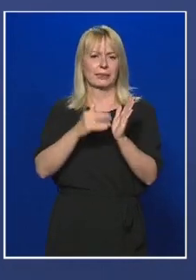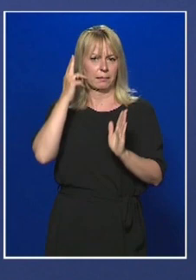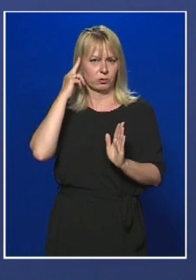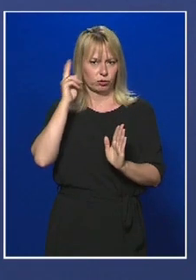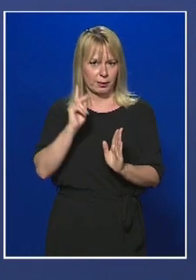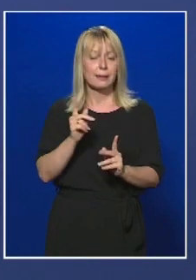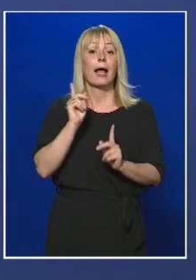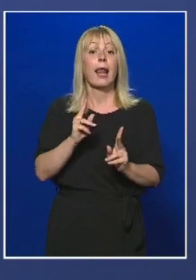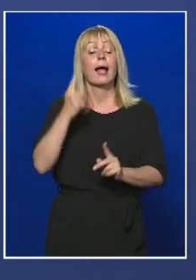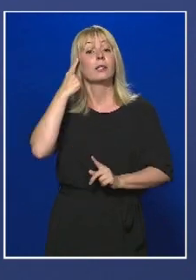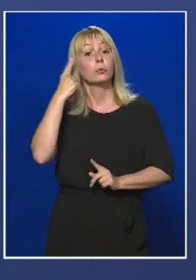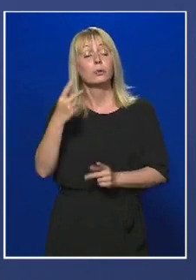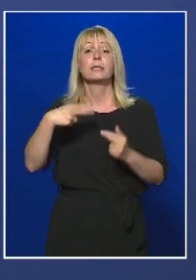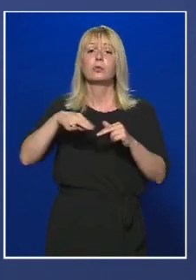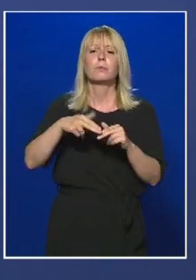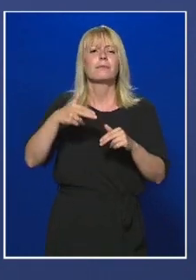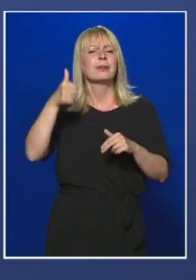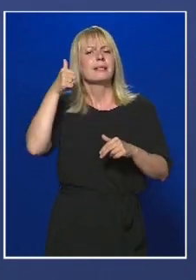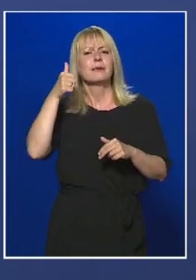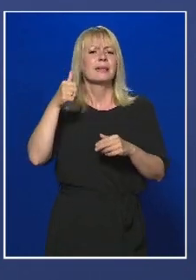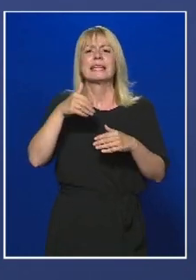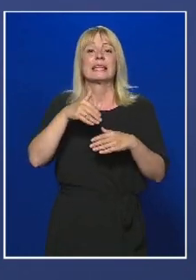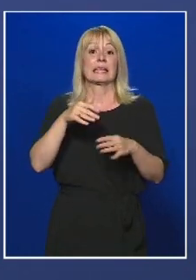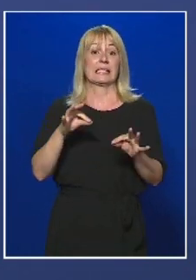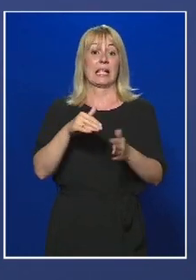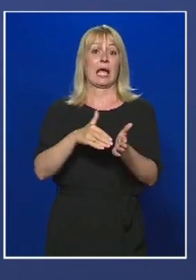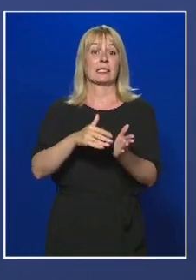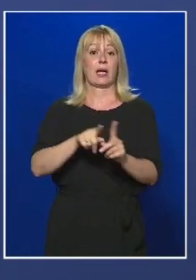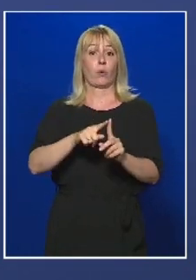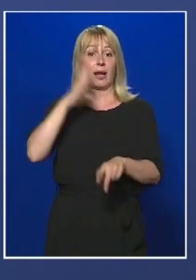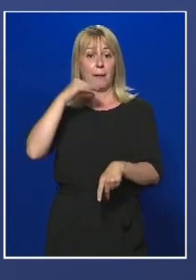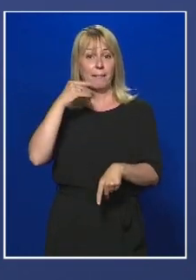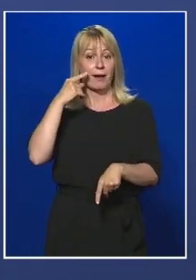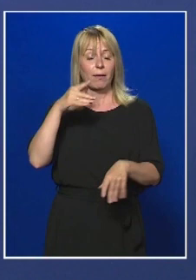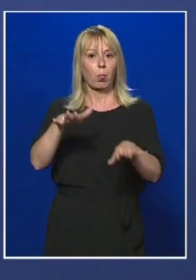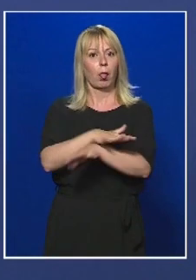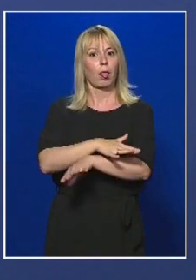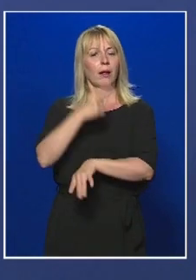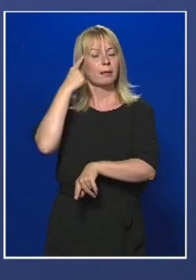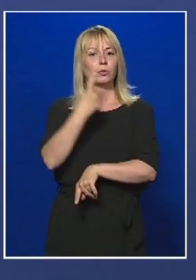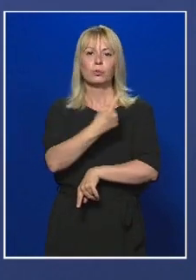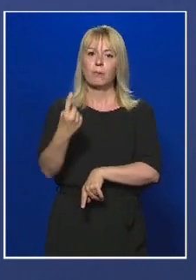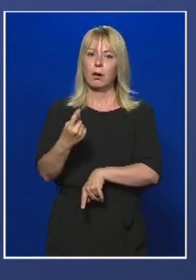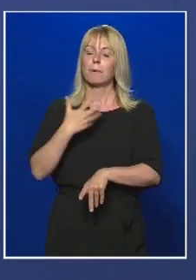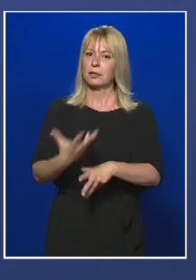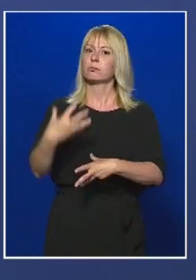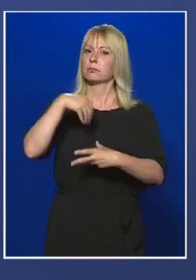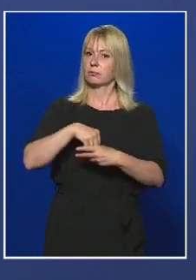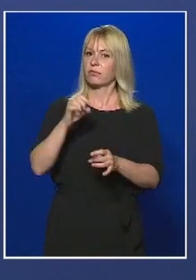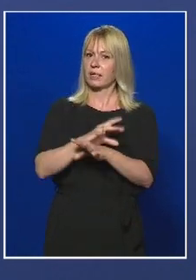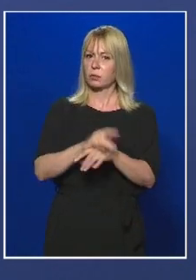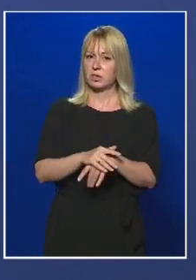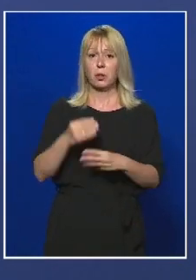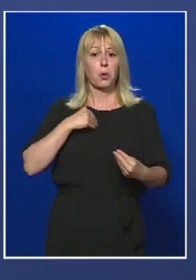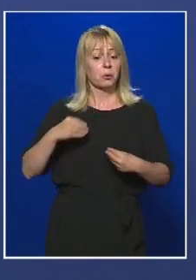országban több tízezer olyan ember, aki bár nem tudja magáról, de átesett a fertőzésen. Teljesen tünetmentesen,